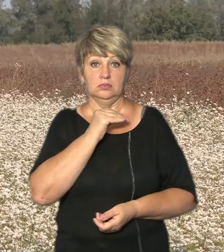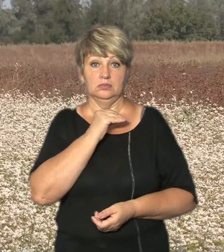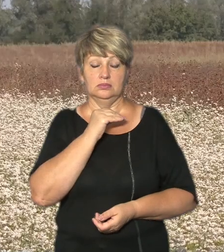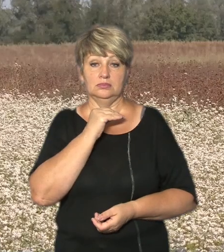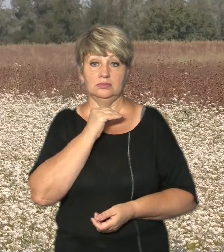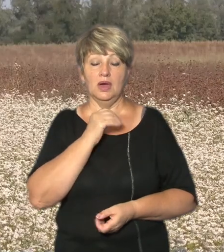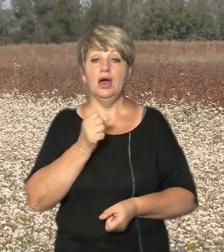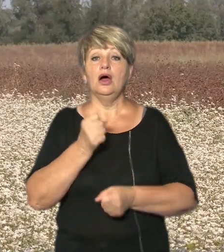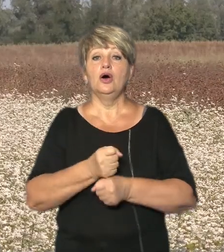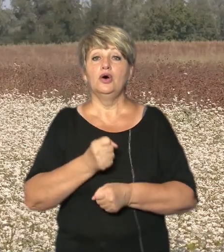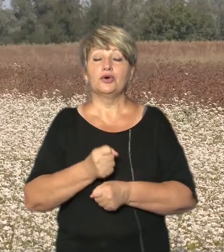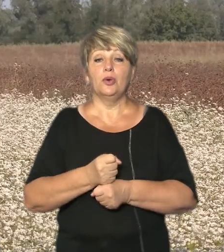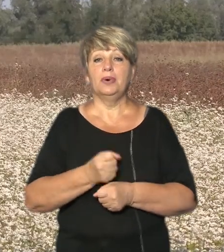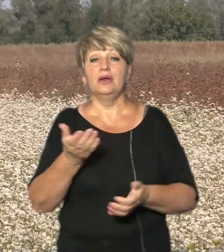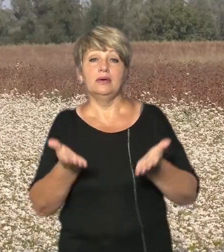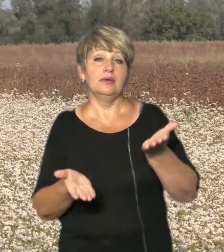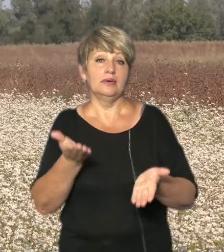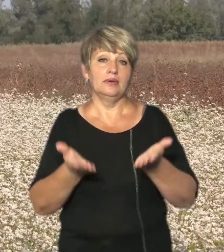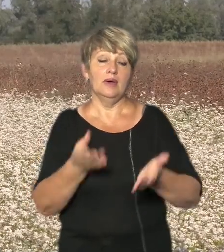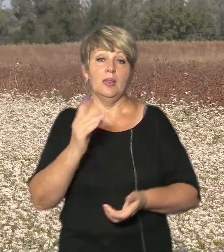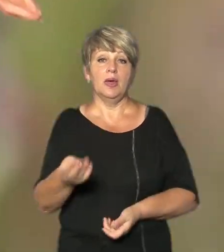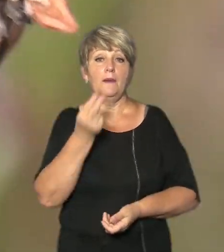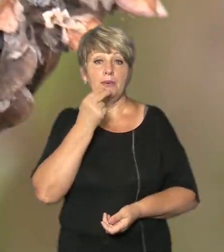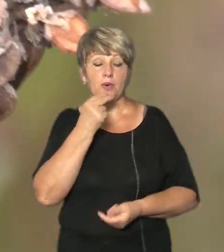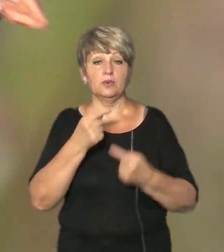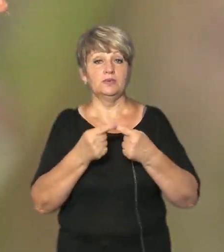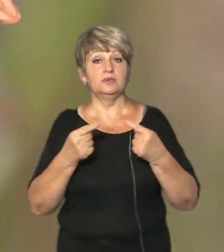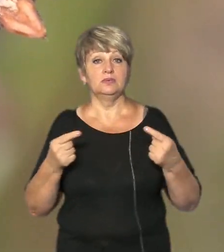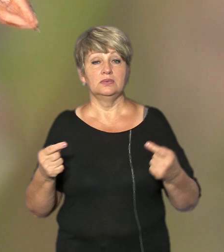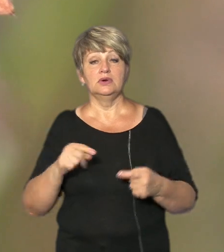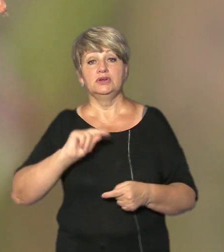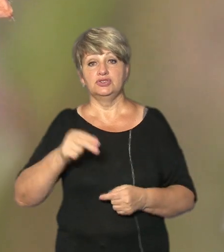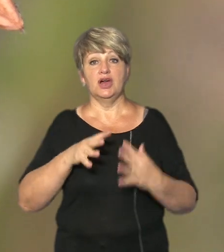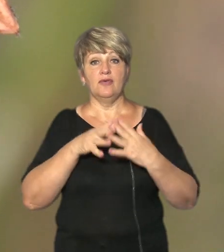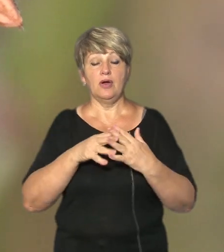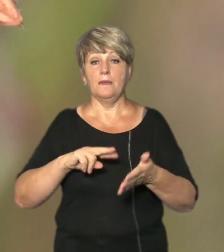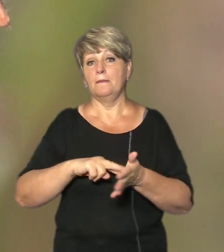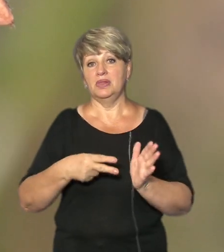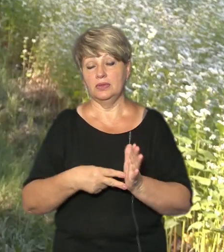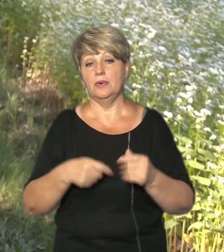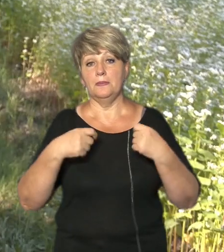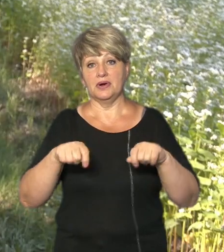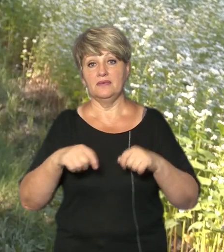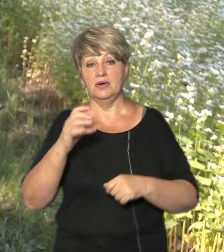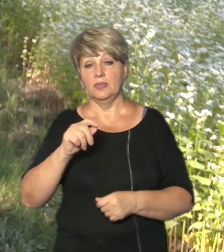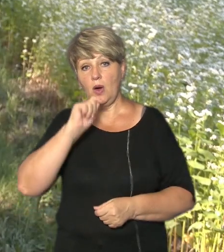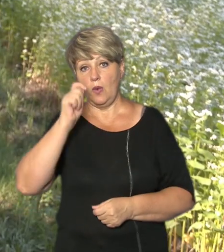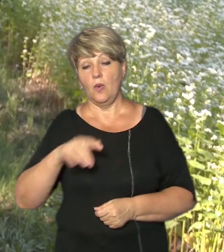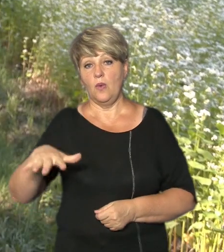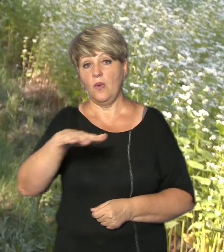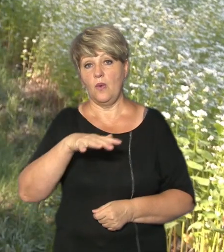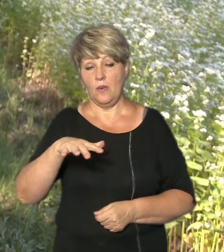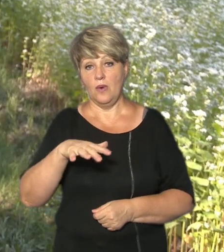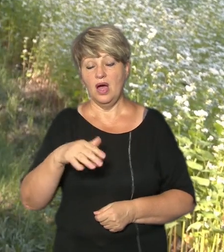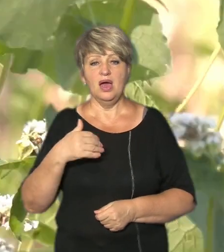супер Робили ставку на продовольчі культури через війну, тому продавати її планують на українському ринку Ми не гонимося за